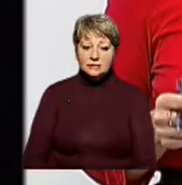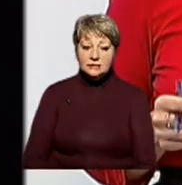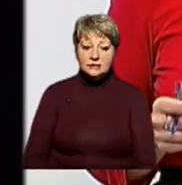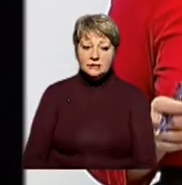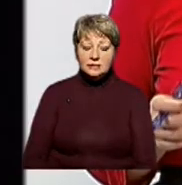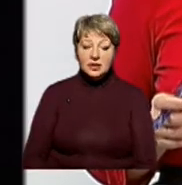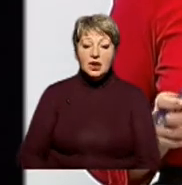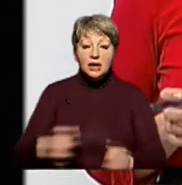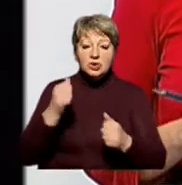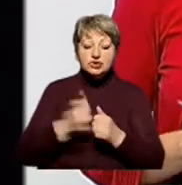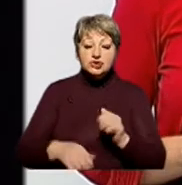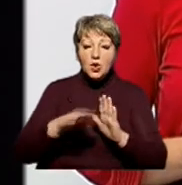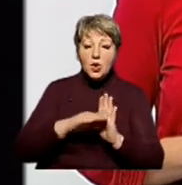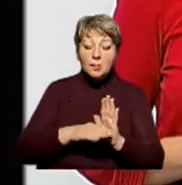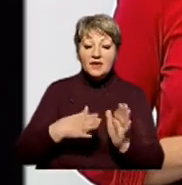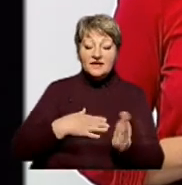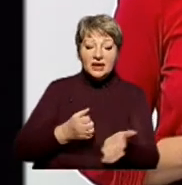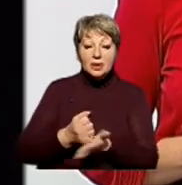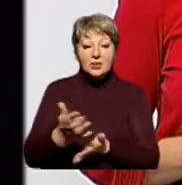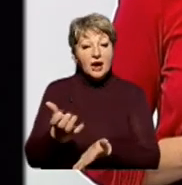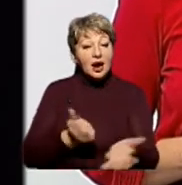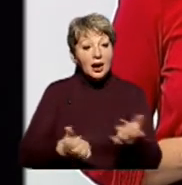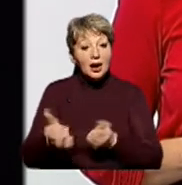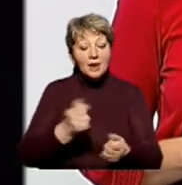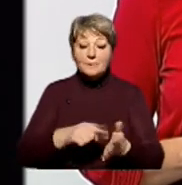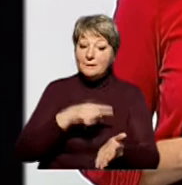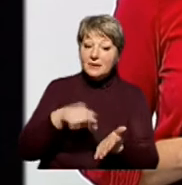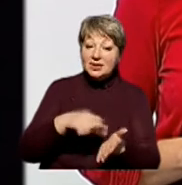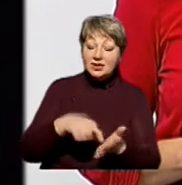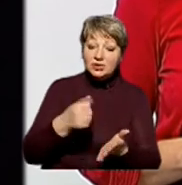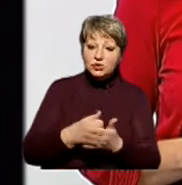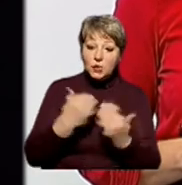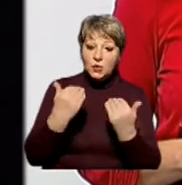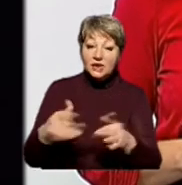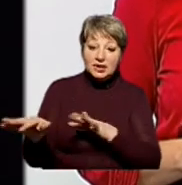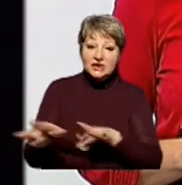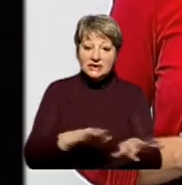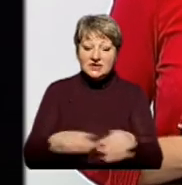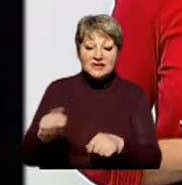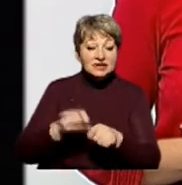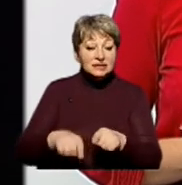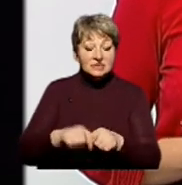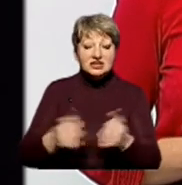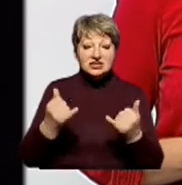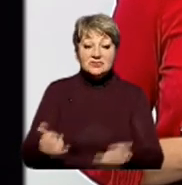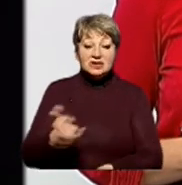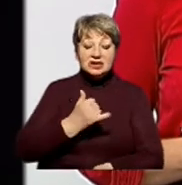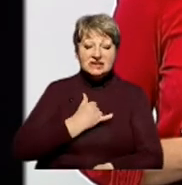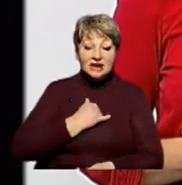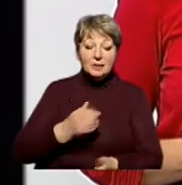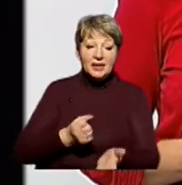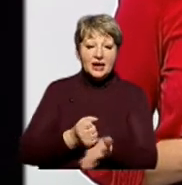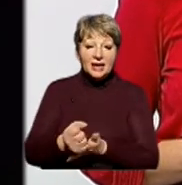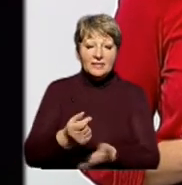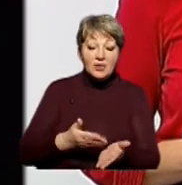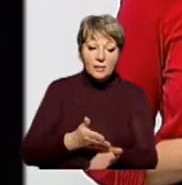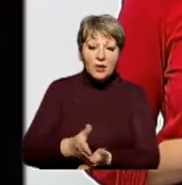Що програми в нашій студії «Кандидати» отримуватимуть питання щодо їхньої діяльності від експертів? Сьогодні з нами в ефірі кандидат